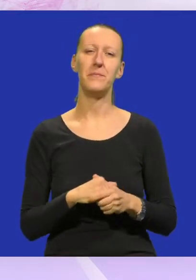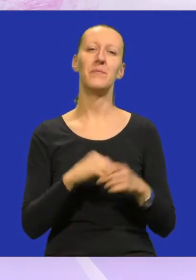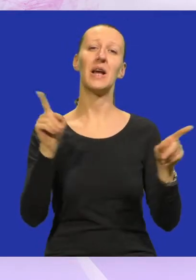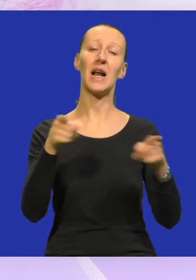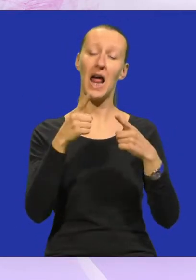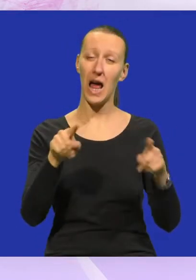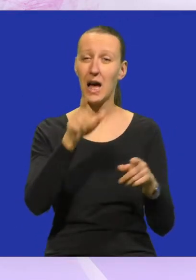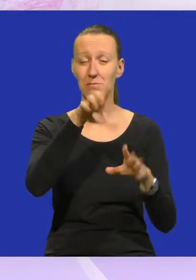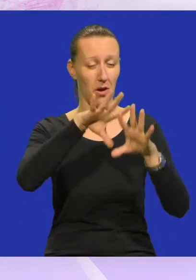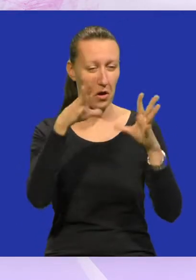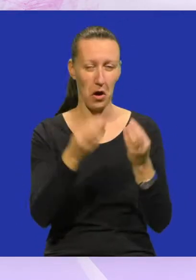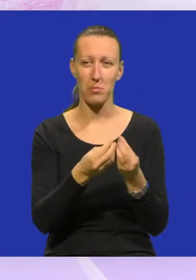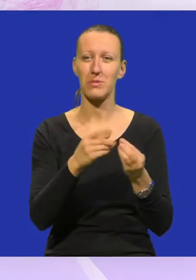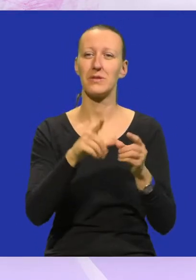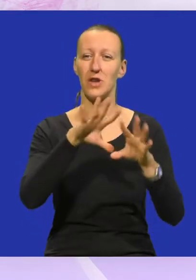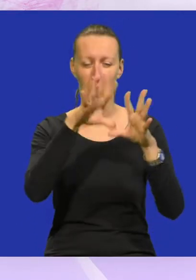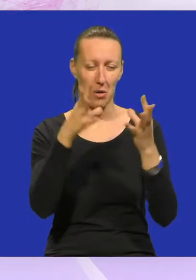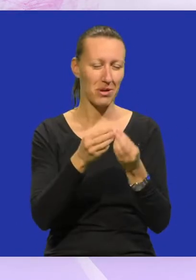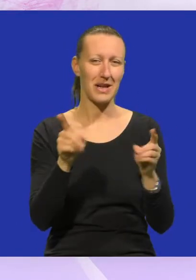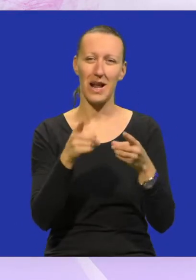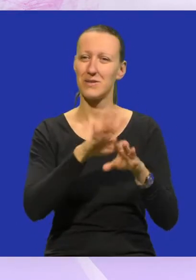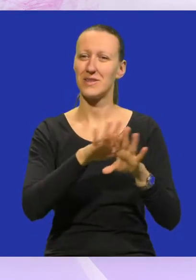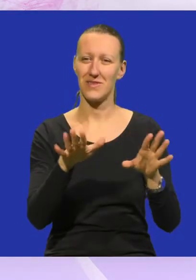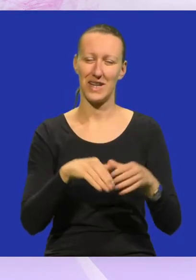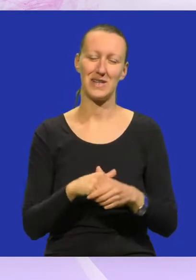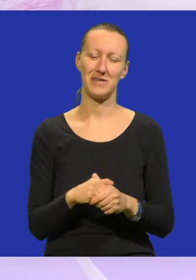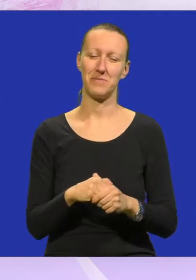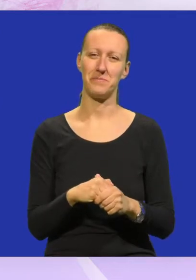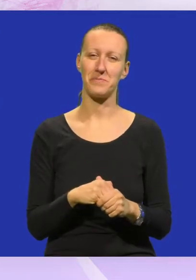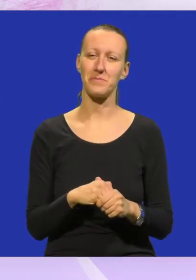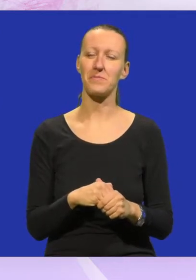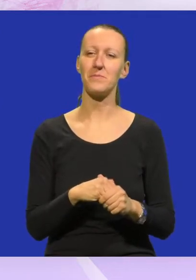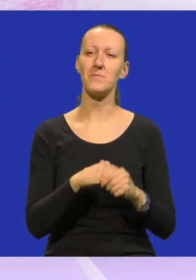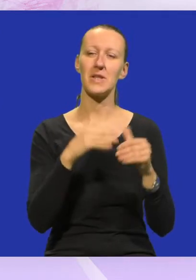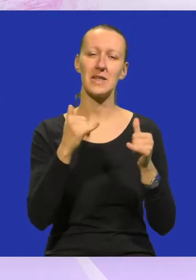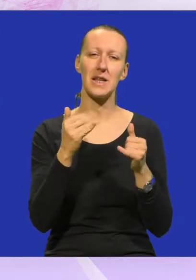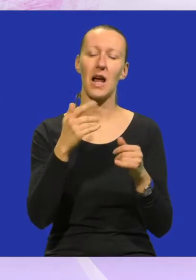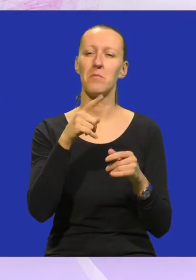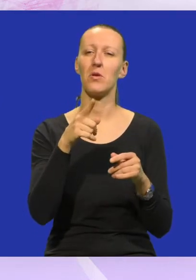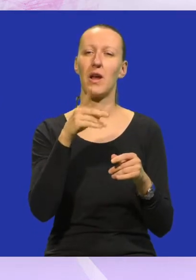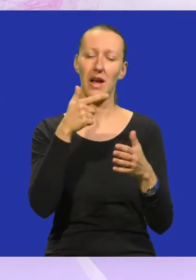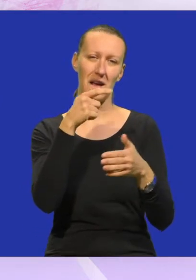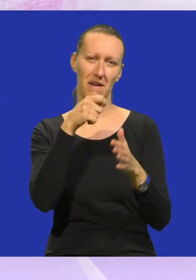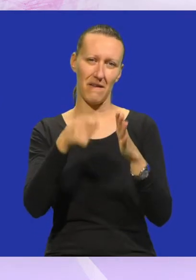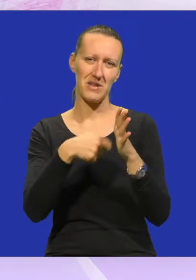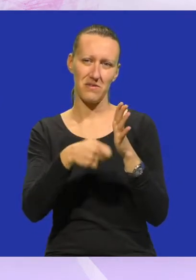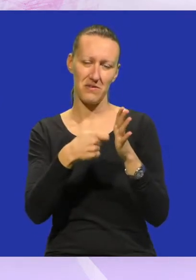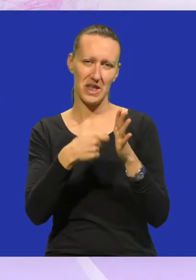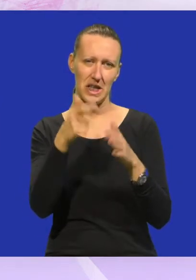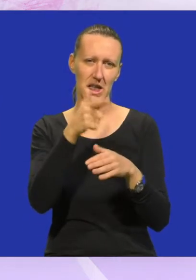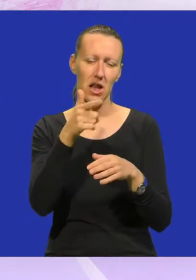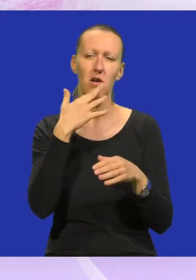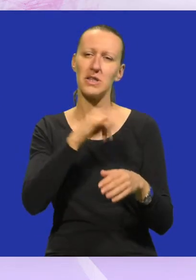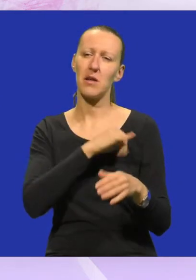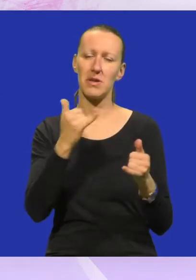glazbenik? Glazbenik u kompletu, multipraktik. Evo, sad ajmo na glazbeni video. To je nešto što uvijek je